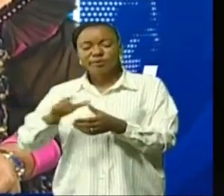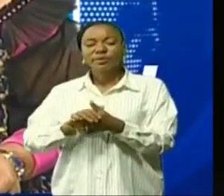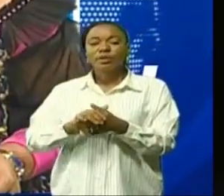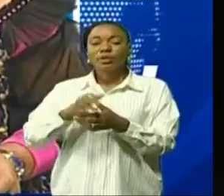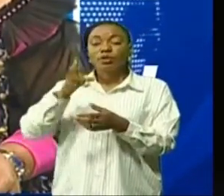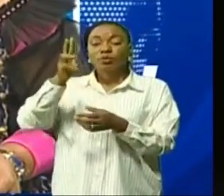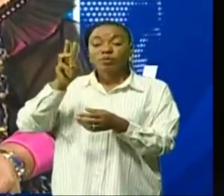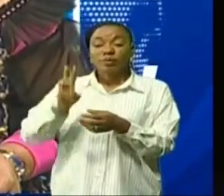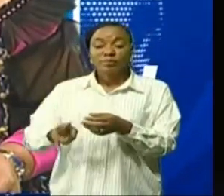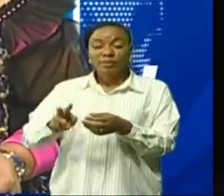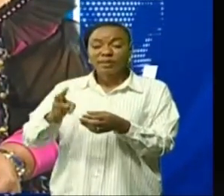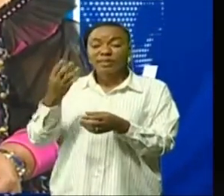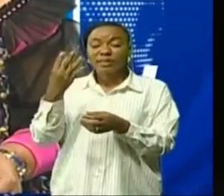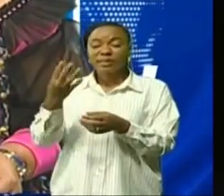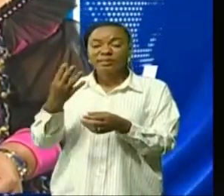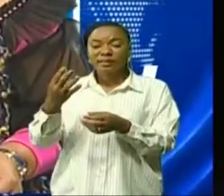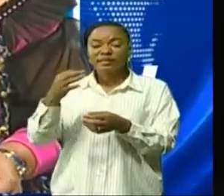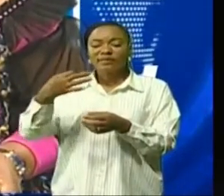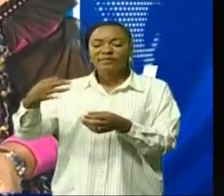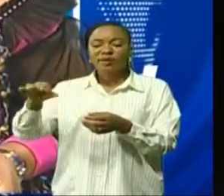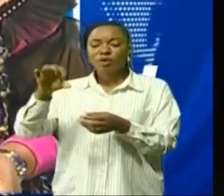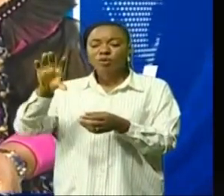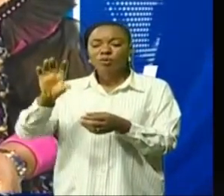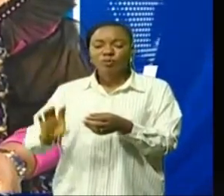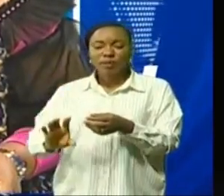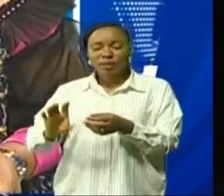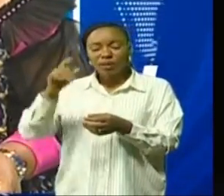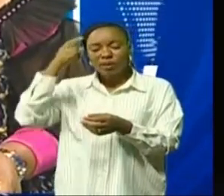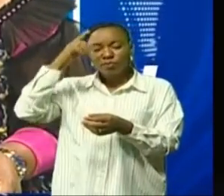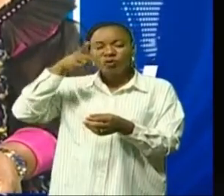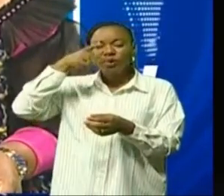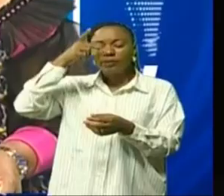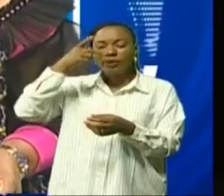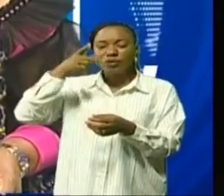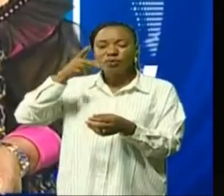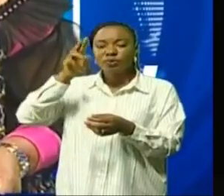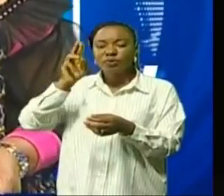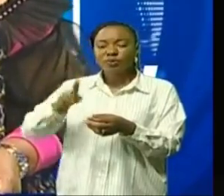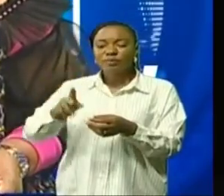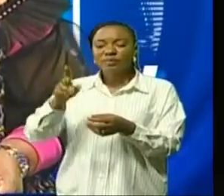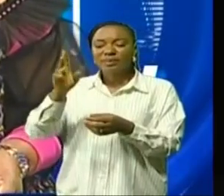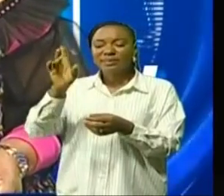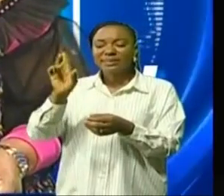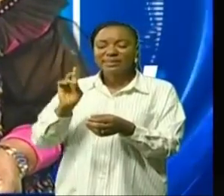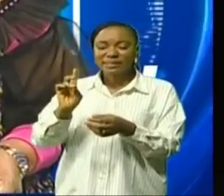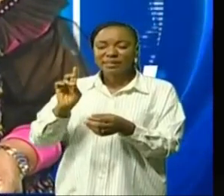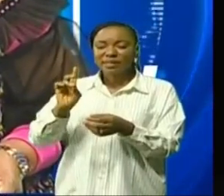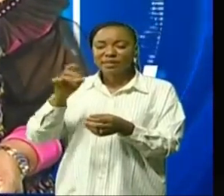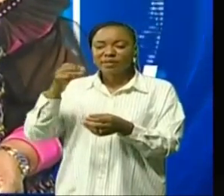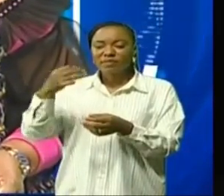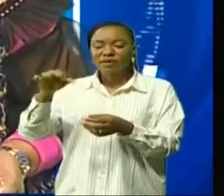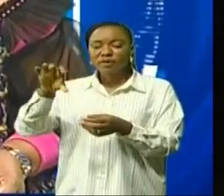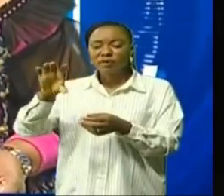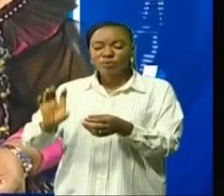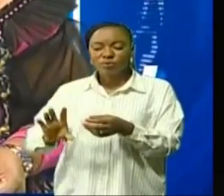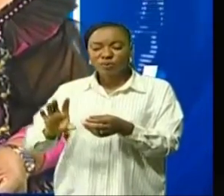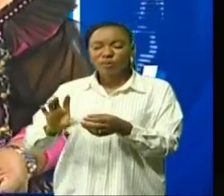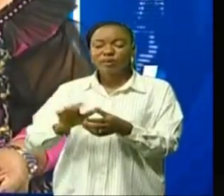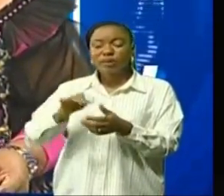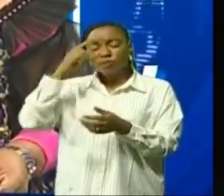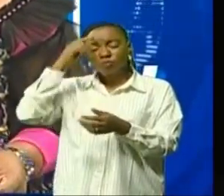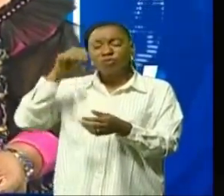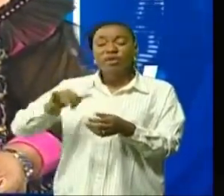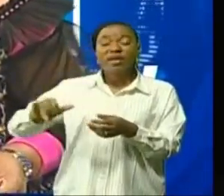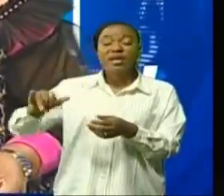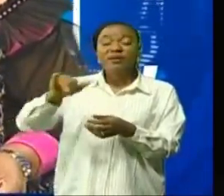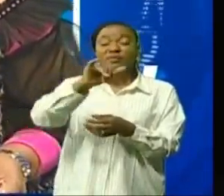3140 francs. Congolais, le litre. Et le pétrole, 2700 francs. Congolais, le litre. le carburant d'aviation,